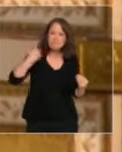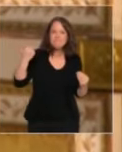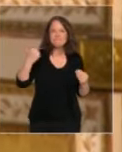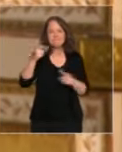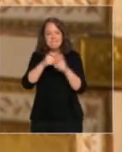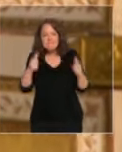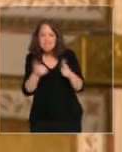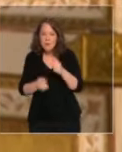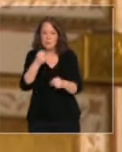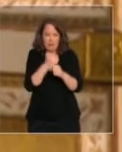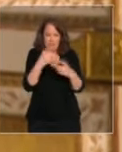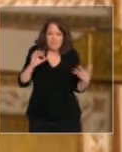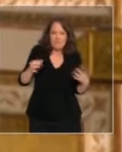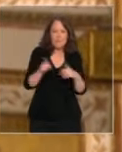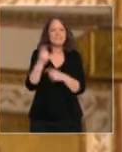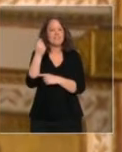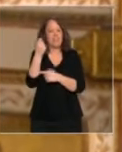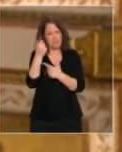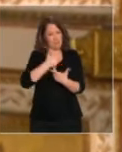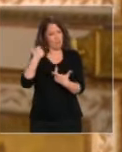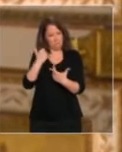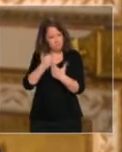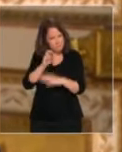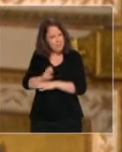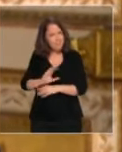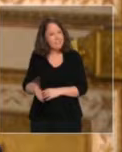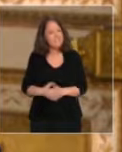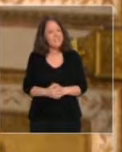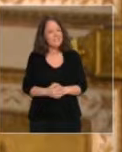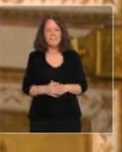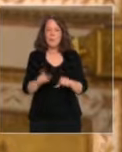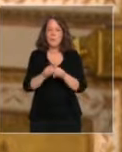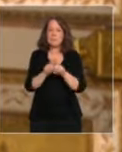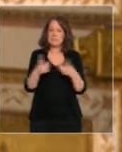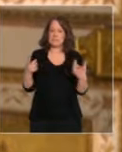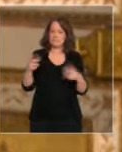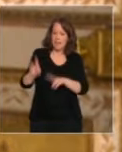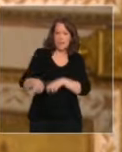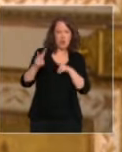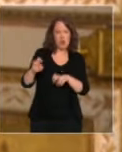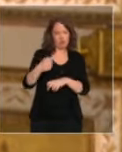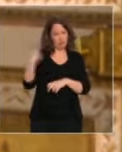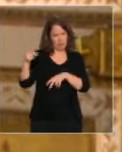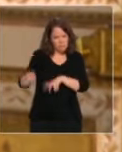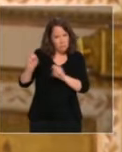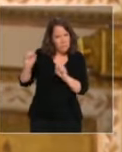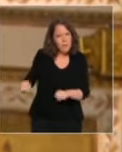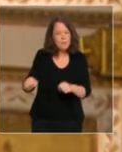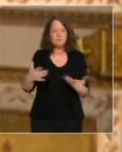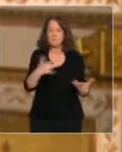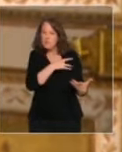indépendance financière. Il nous faudra rebâtir une indépendance agricole sanitaire,